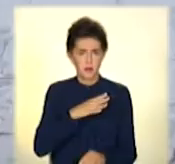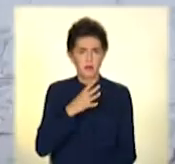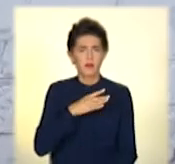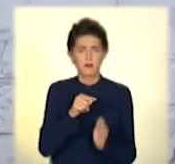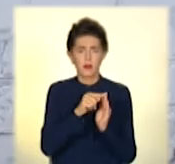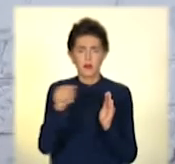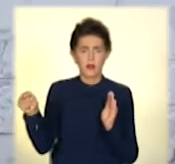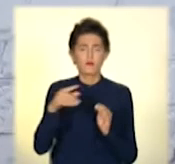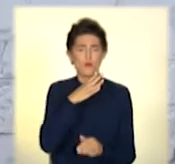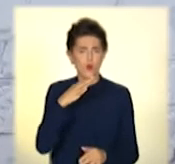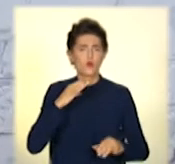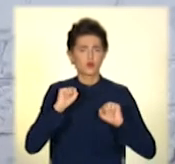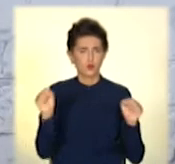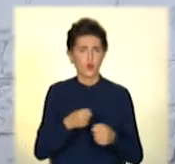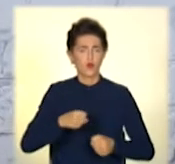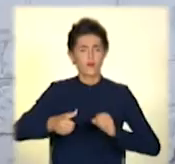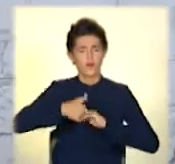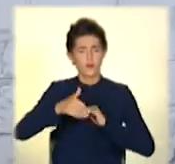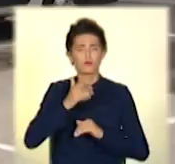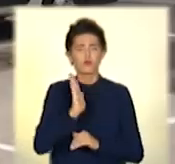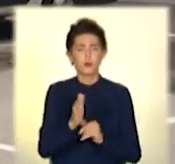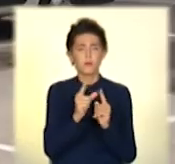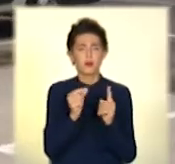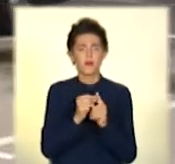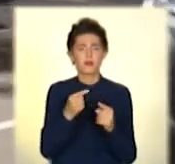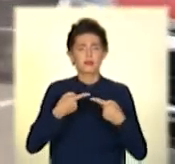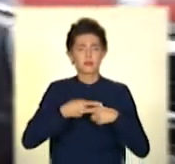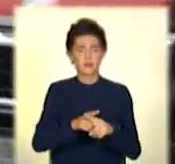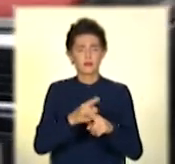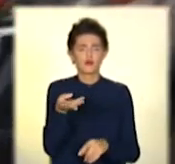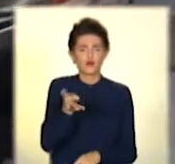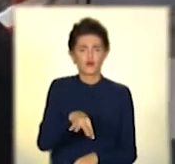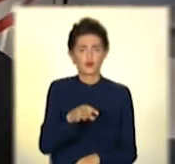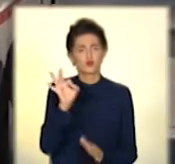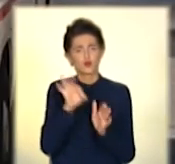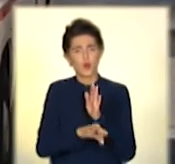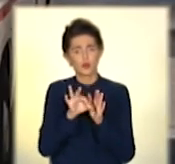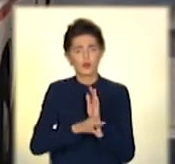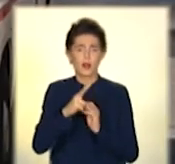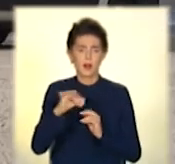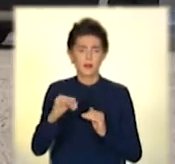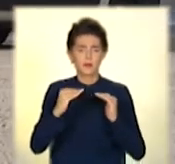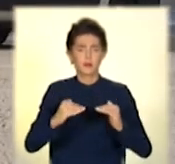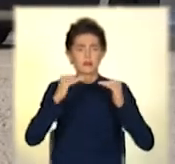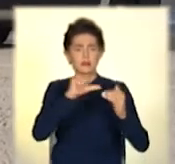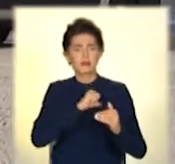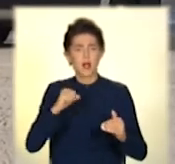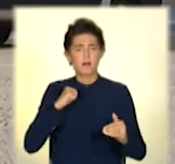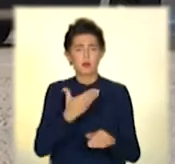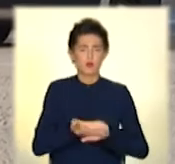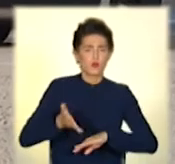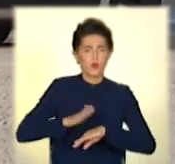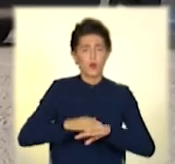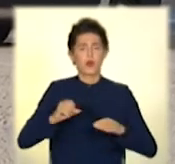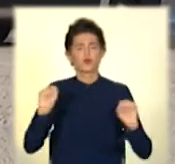термінові. Проте незабаром правила зміняться. Виклики розділять на чотири категорії терміновості – критичні, екстрені, не